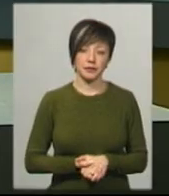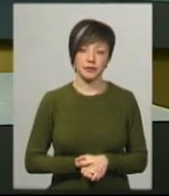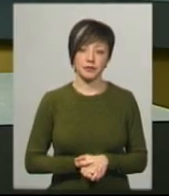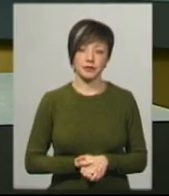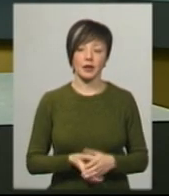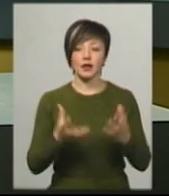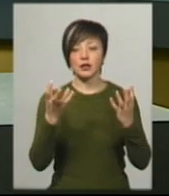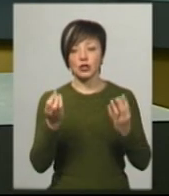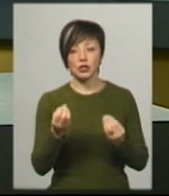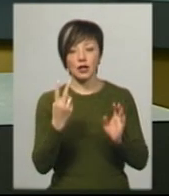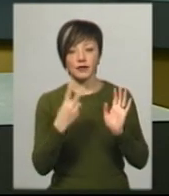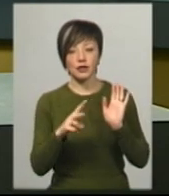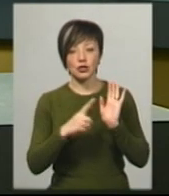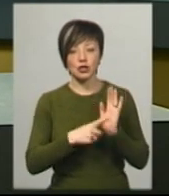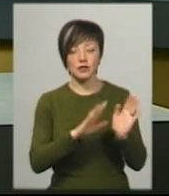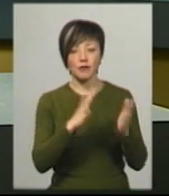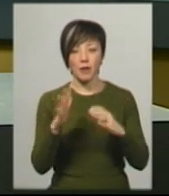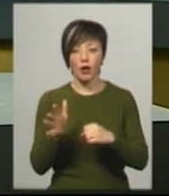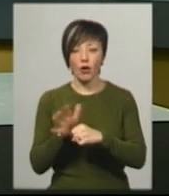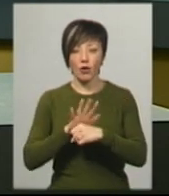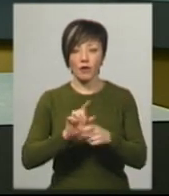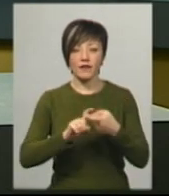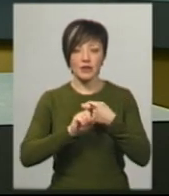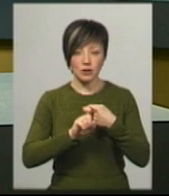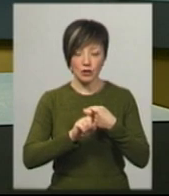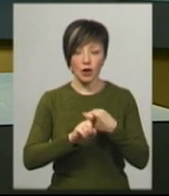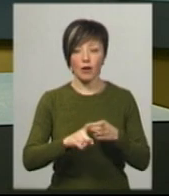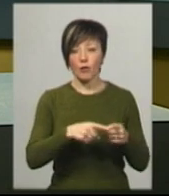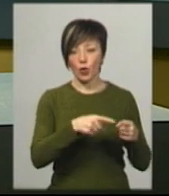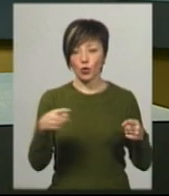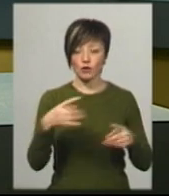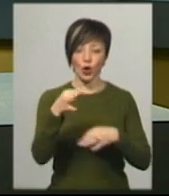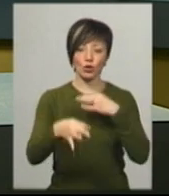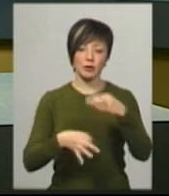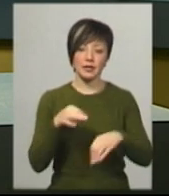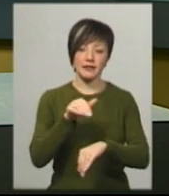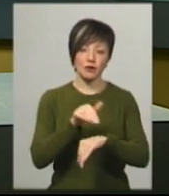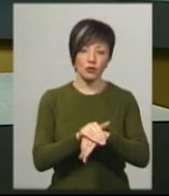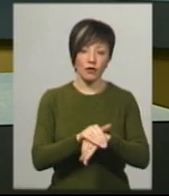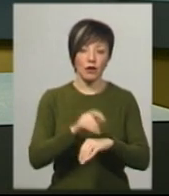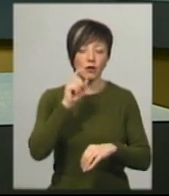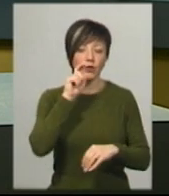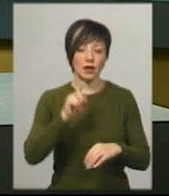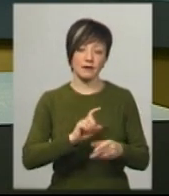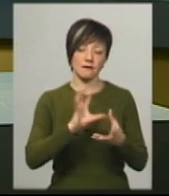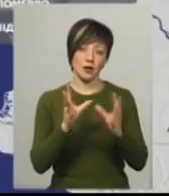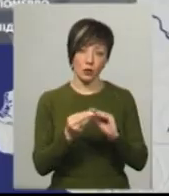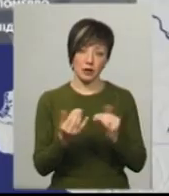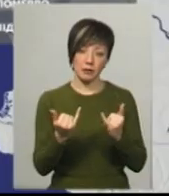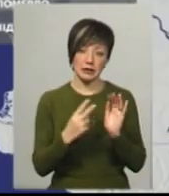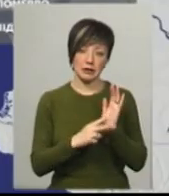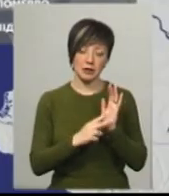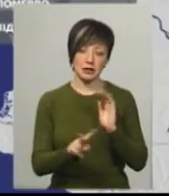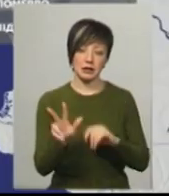Ще 26 випадків коронавірусу COVID-19 упродовж допи зафіксували в Україні. Загалом їх тепер